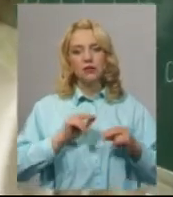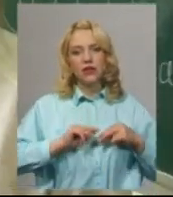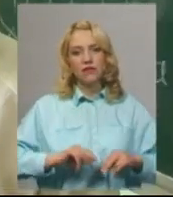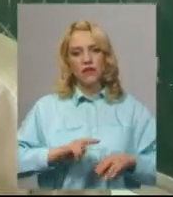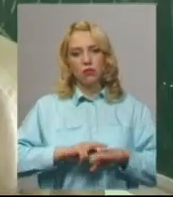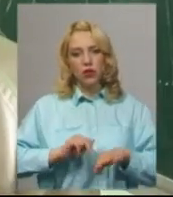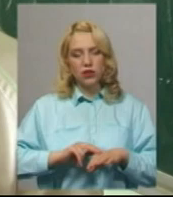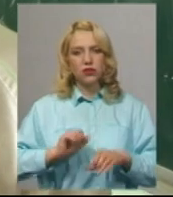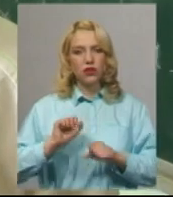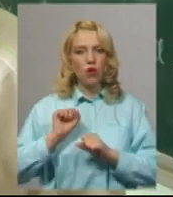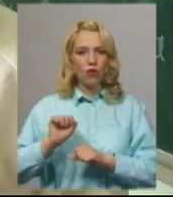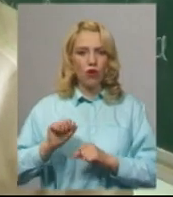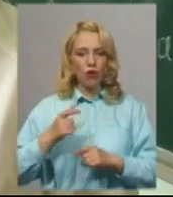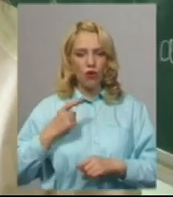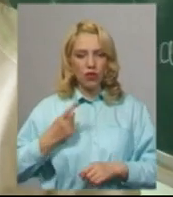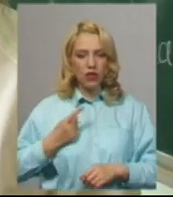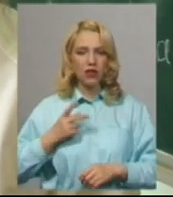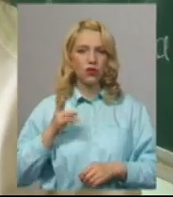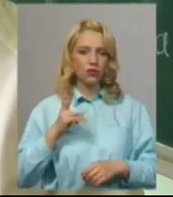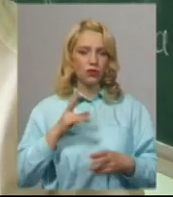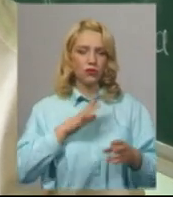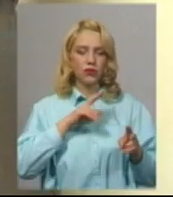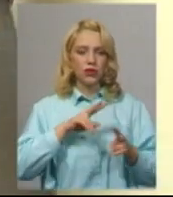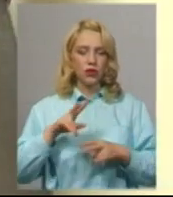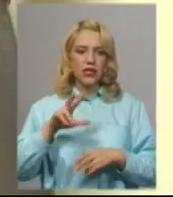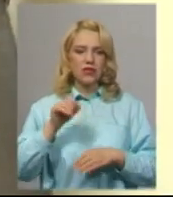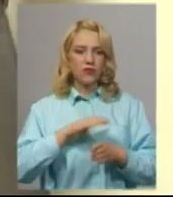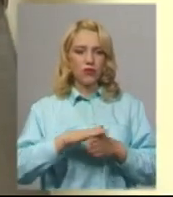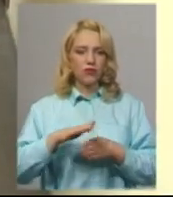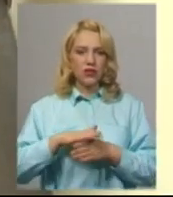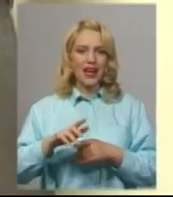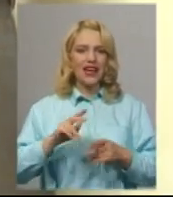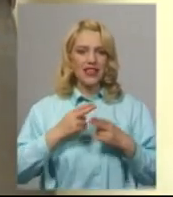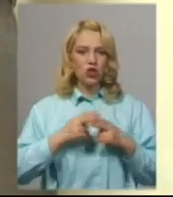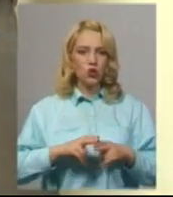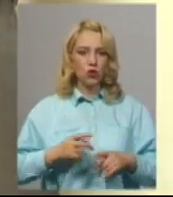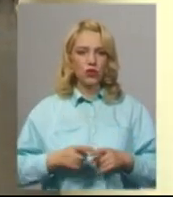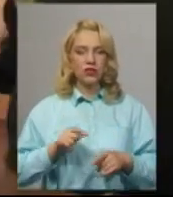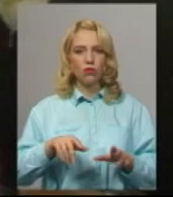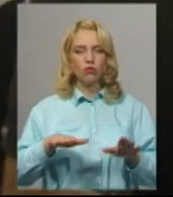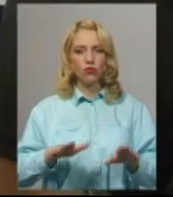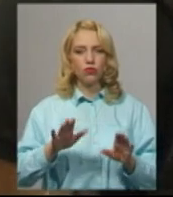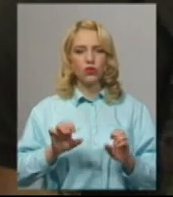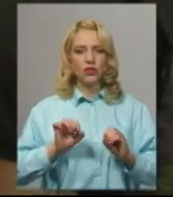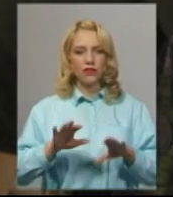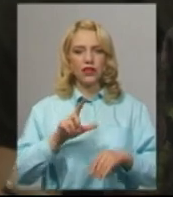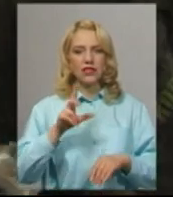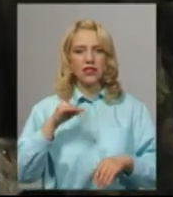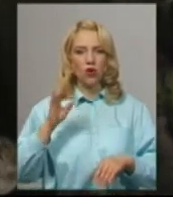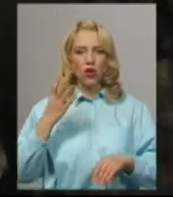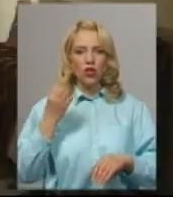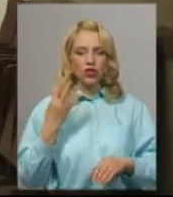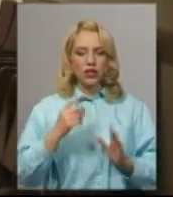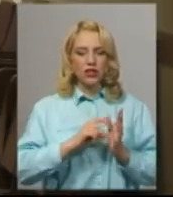поліції охорони, який відслідковує, щоб все відбулося відповідно до інструкції. На цьому пункті тестування складатимуть ЗНО в 14 аудиторіях по